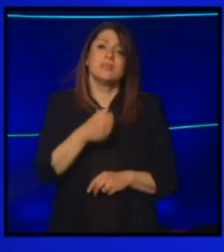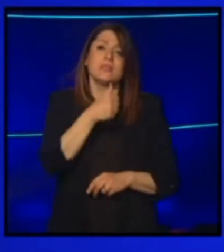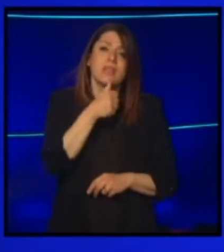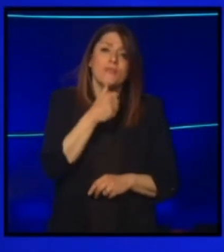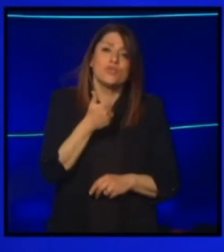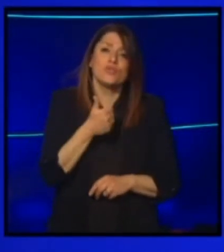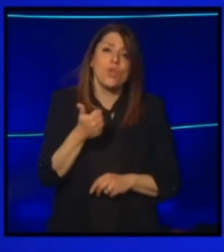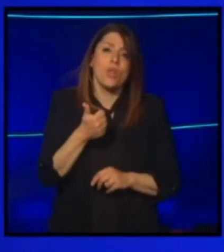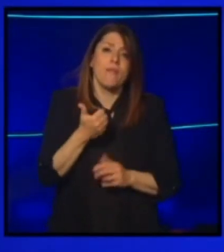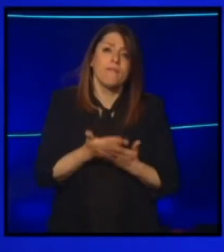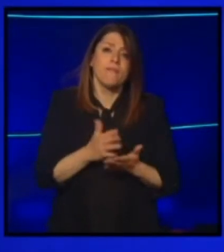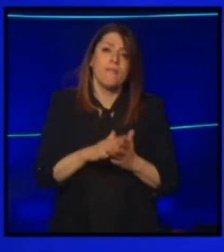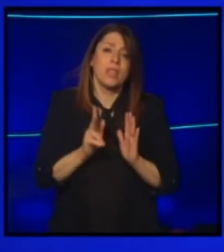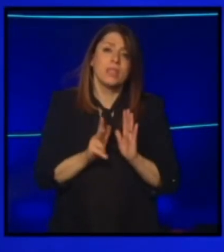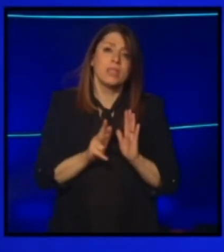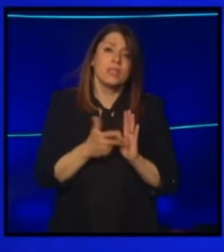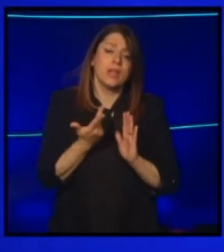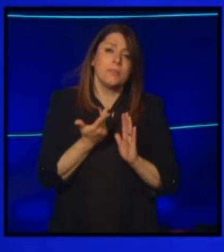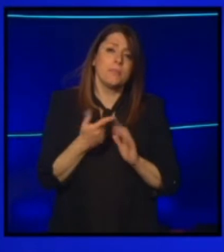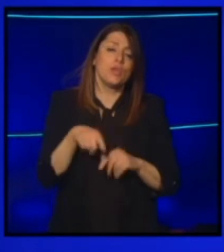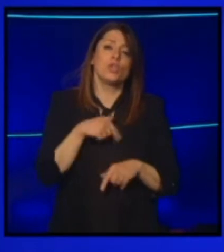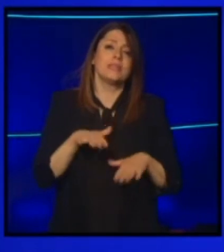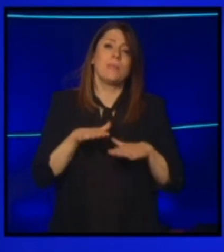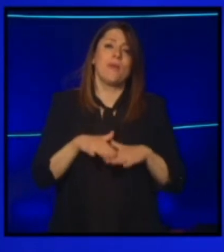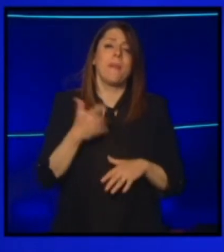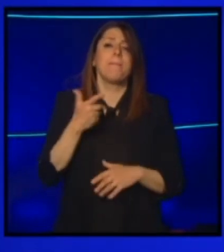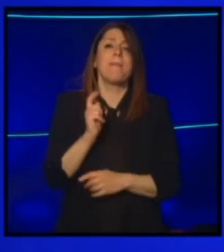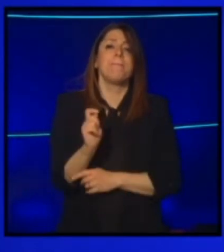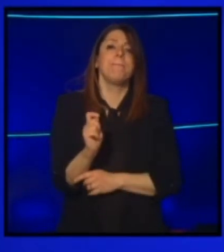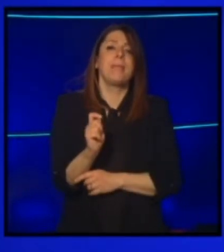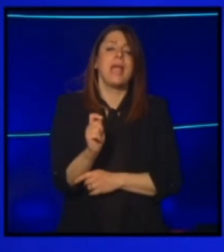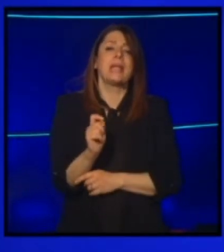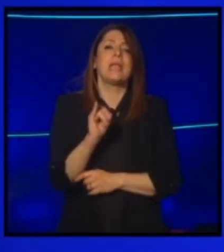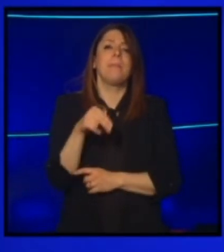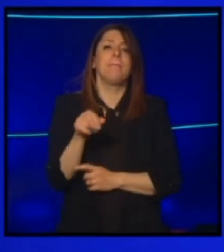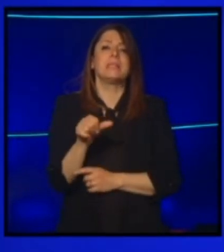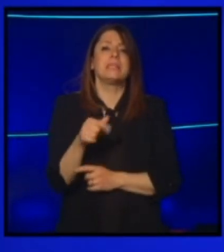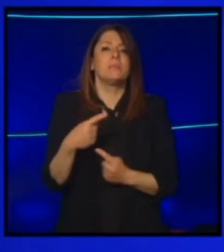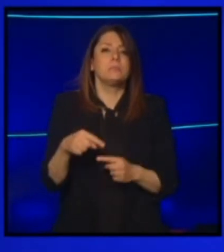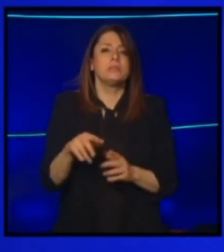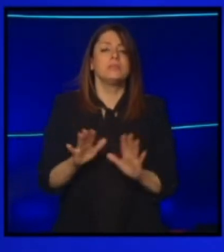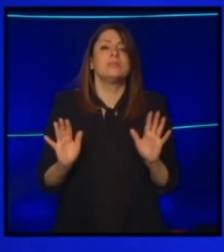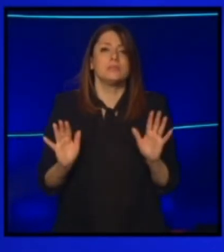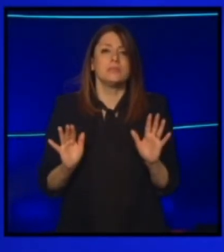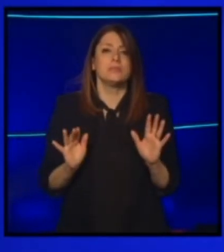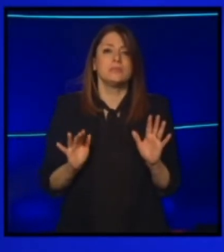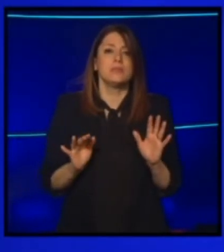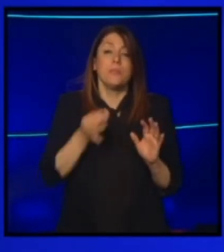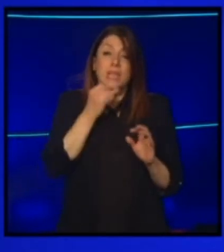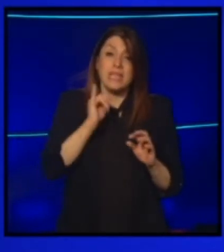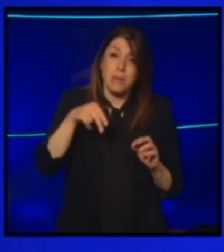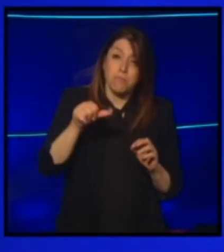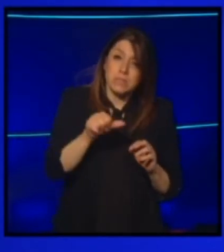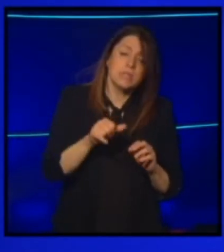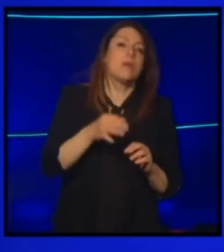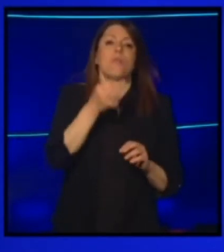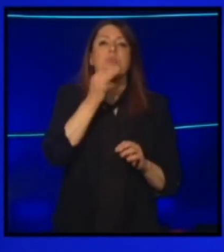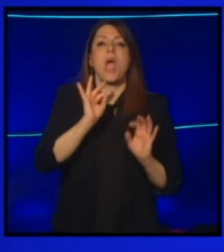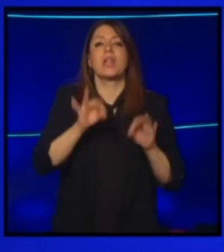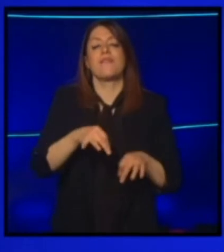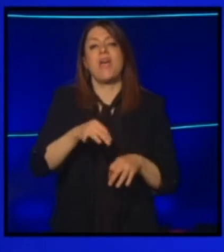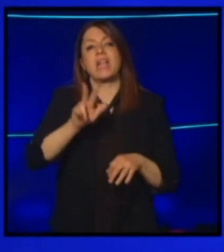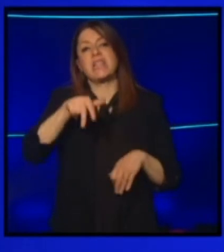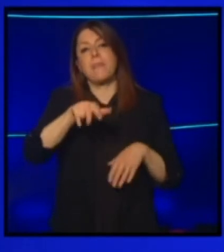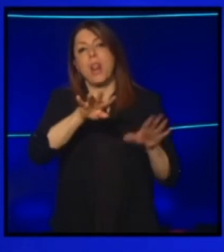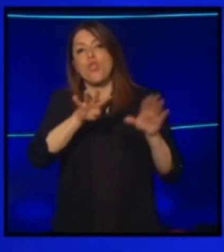per tre mesi, per tre mesi che noi stiamo fermi per pagare l'Inps, perché l'Inps arriva a 3.900, quasi 4.000 euro